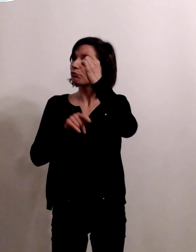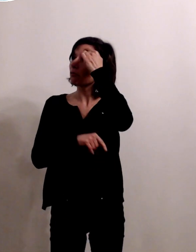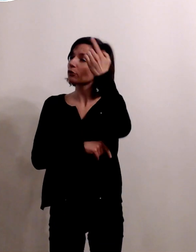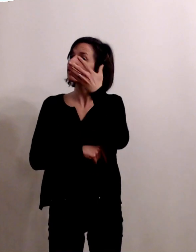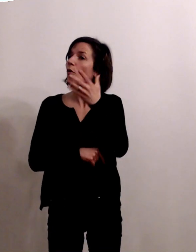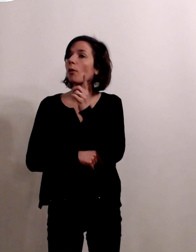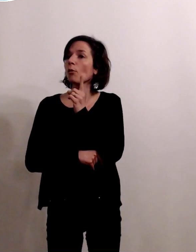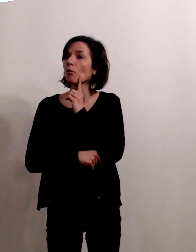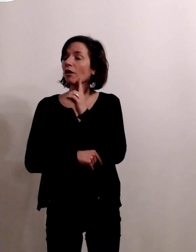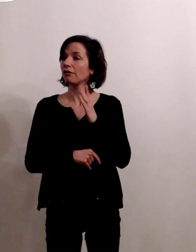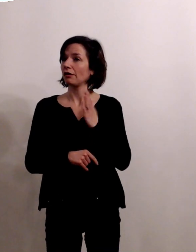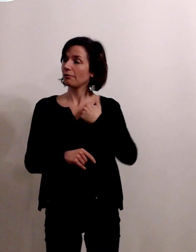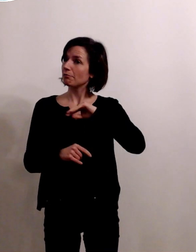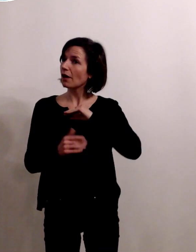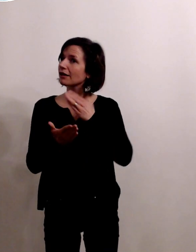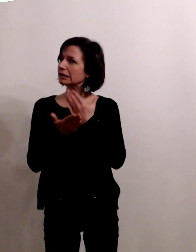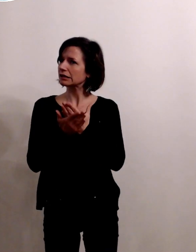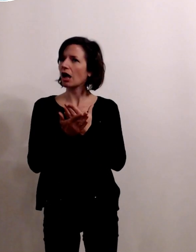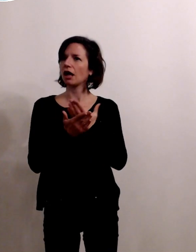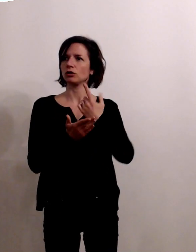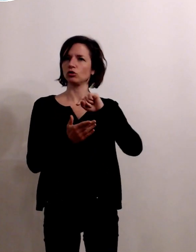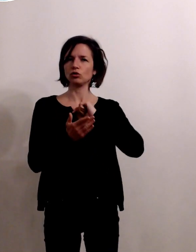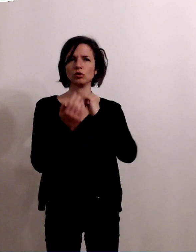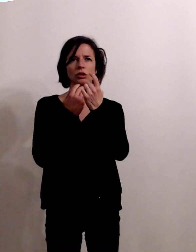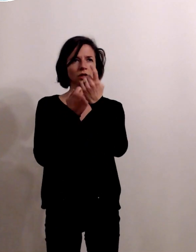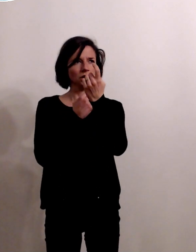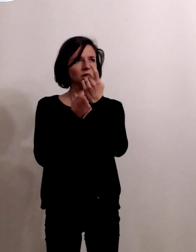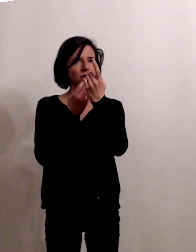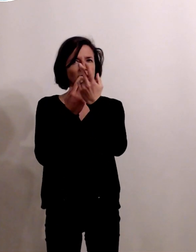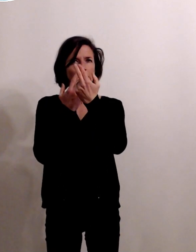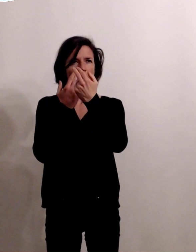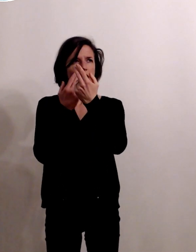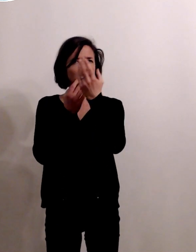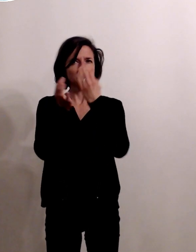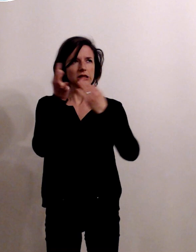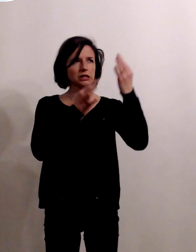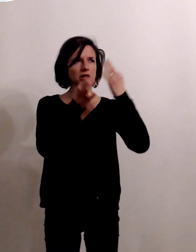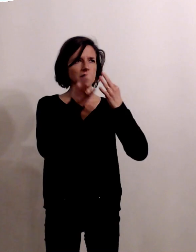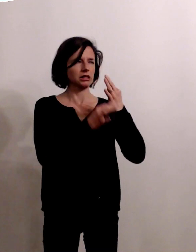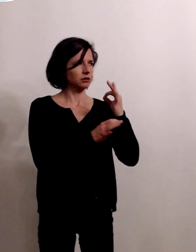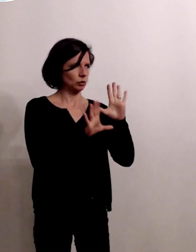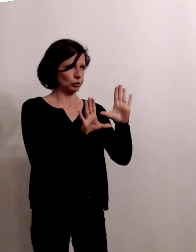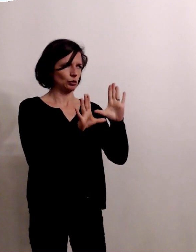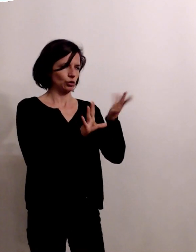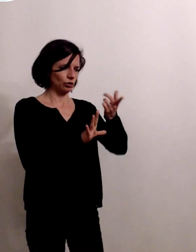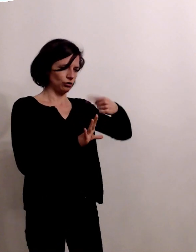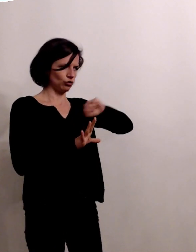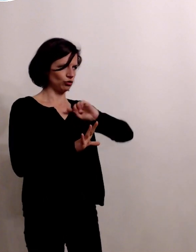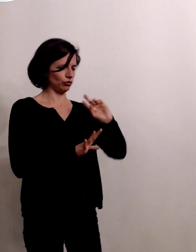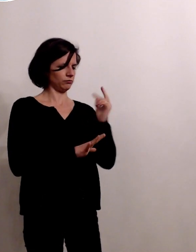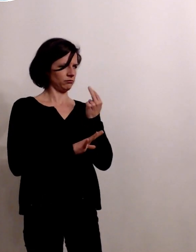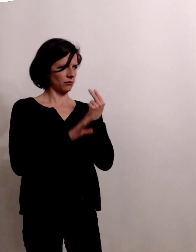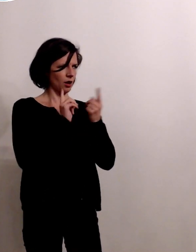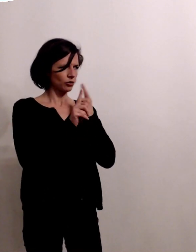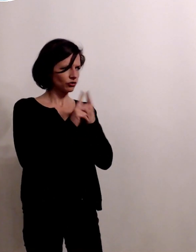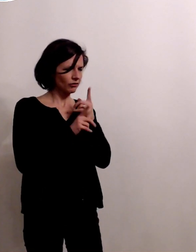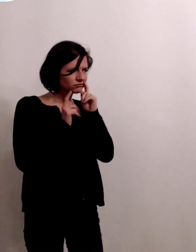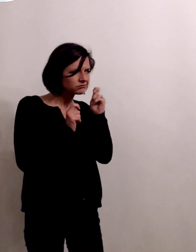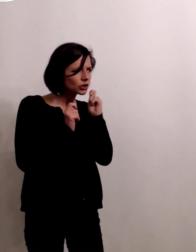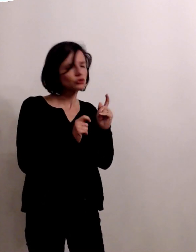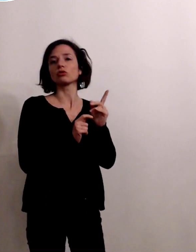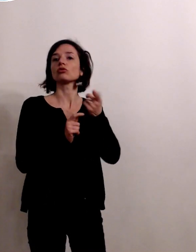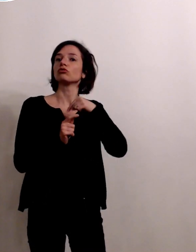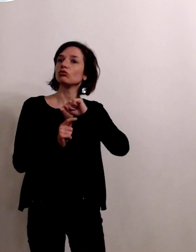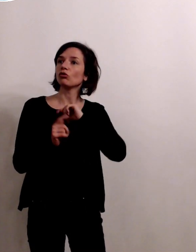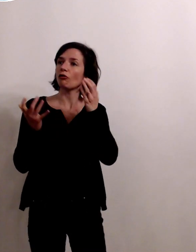permet de nous remettre en question et de modifier nos pratiques on est toujours très demandeurs de vos retours et donc je